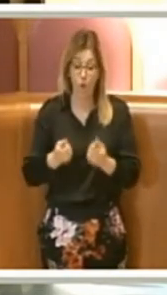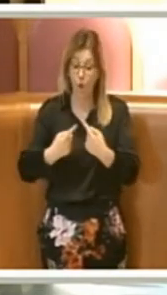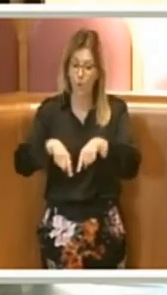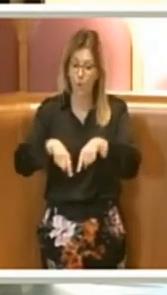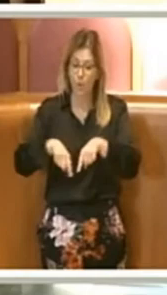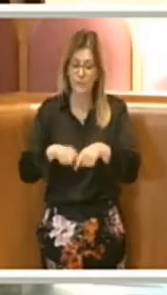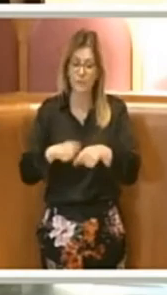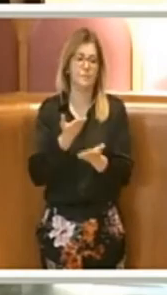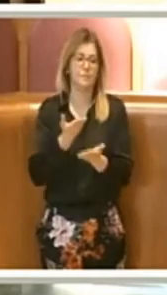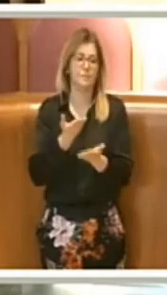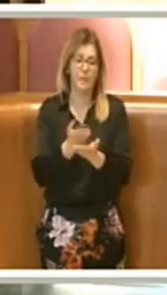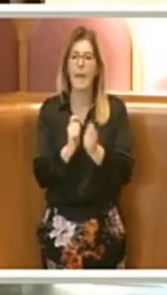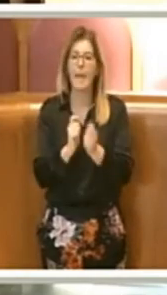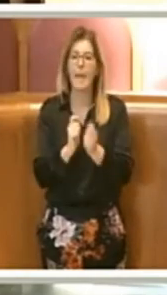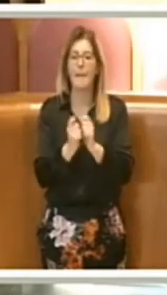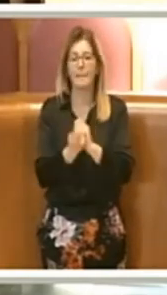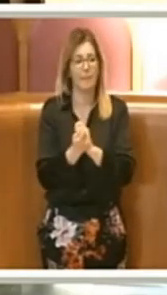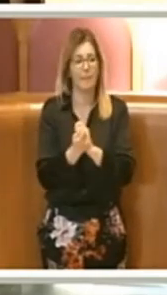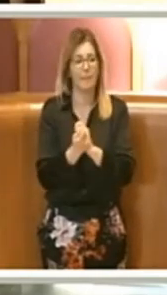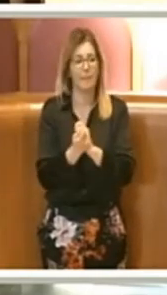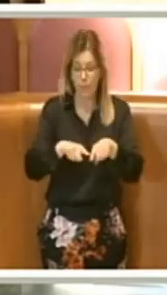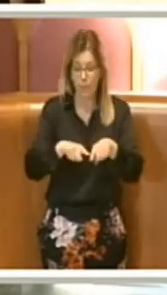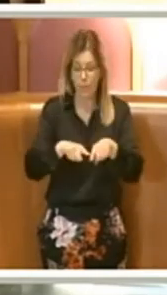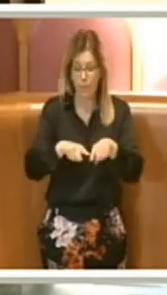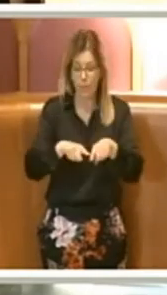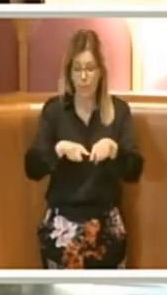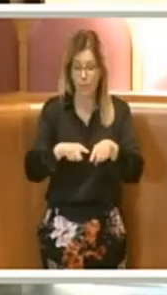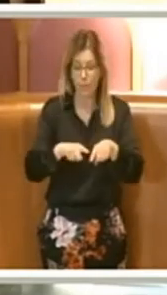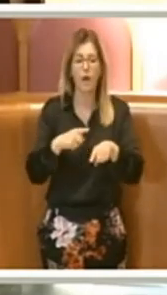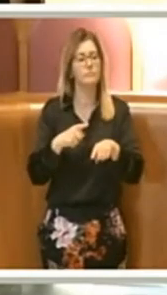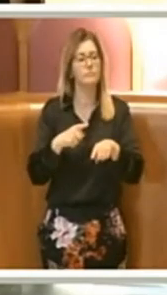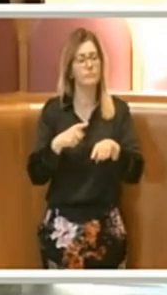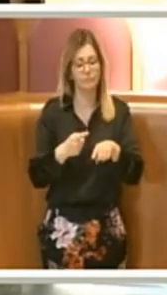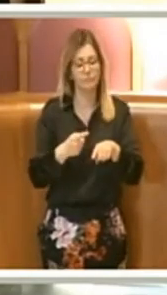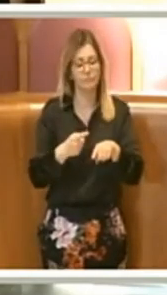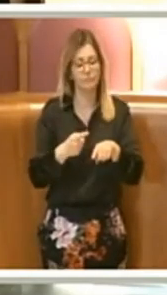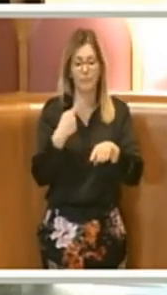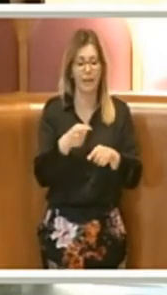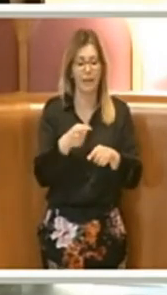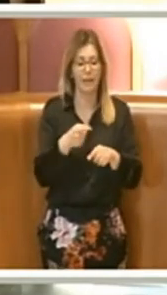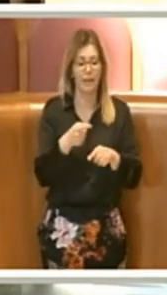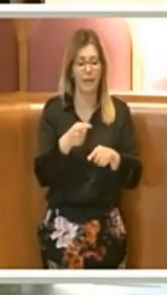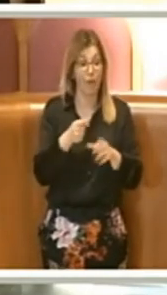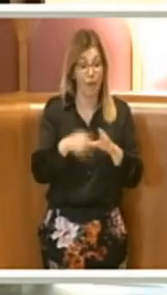questo emendamento all'Aula per garantire lo spostamento di questi fondi. Grazie.